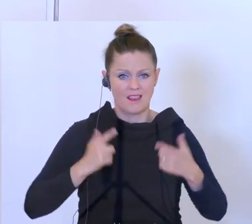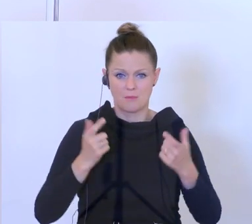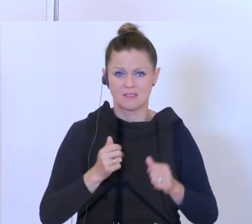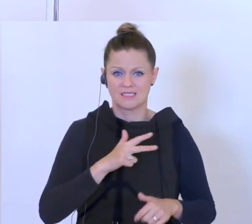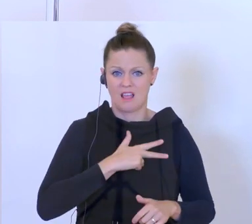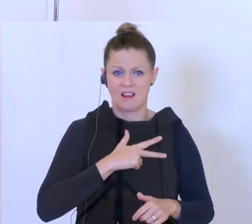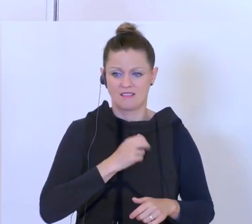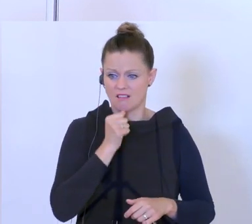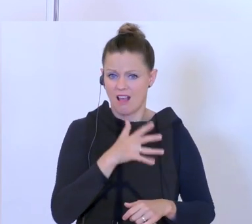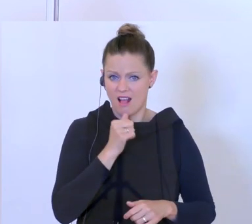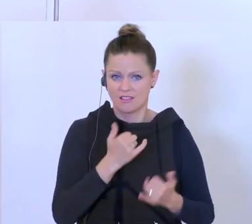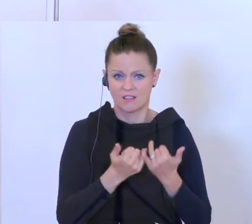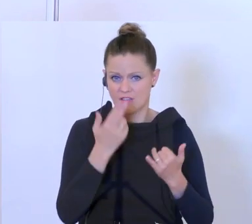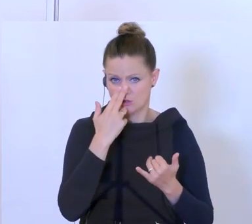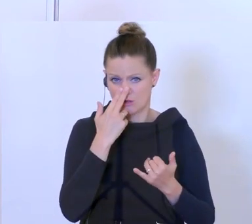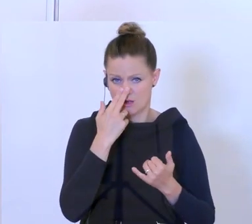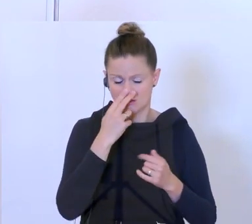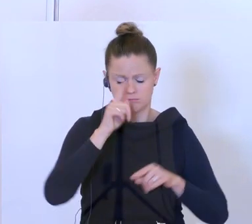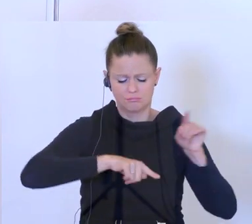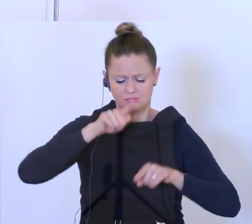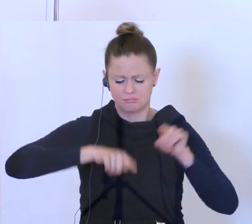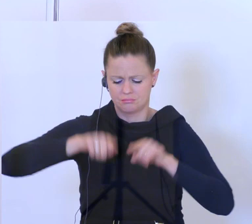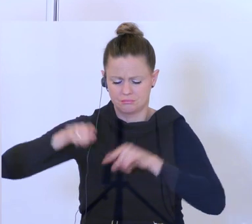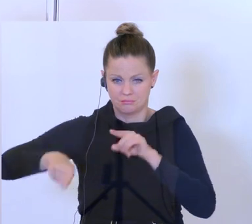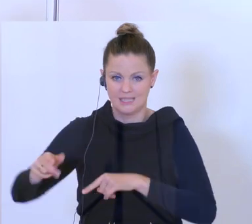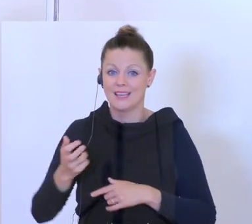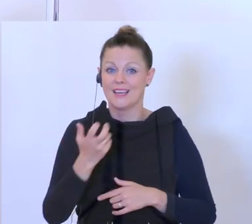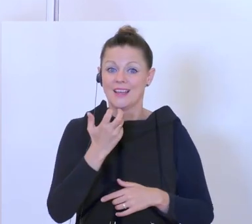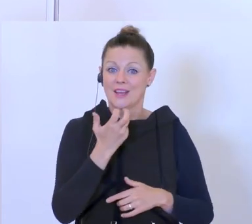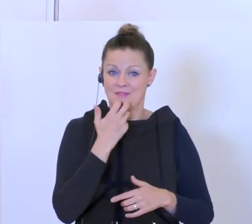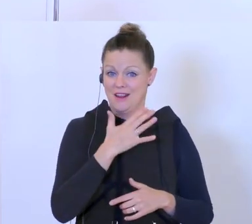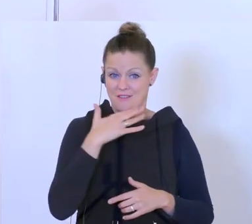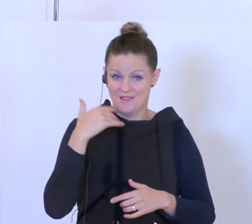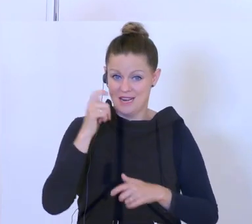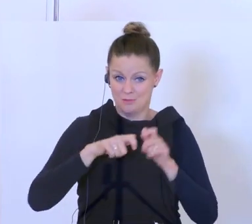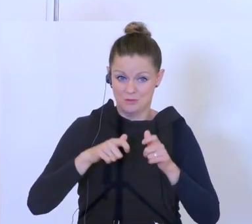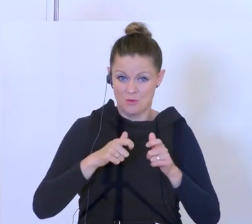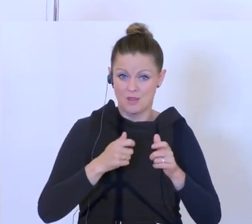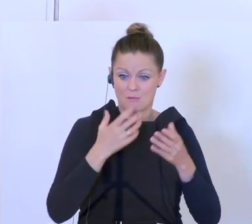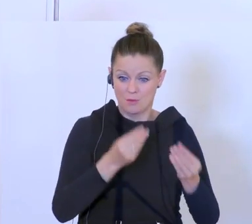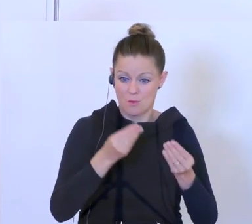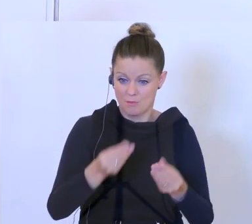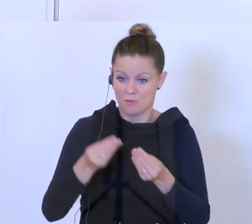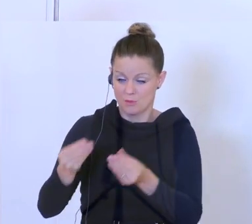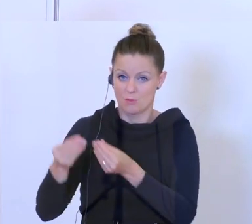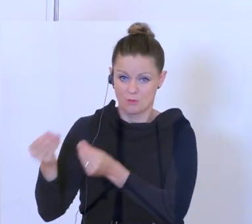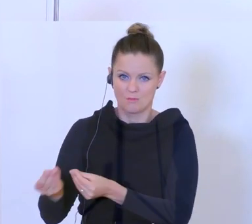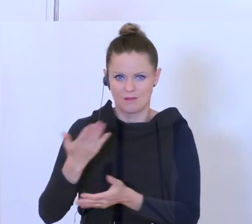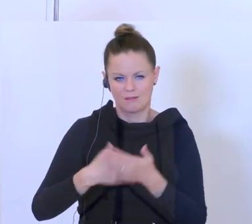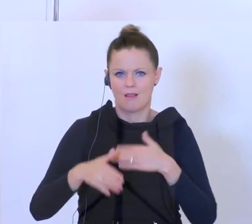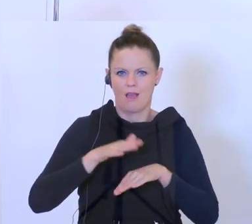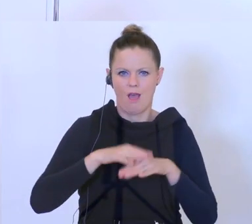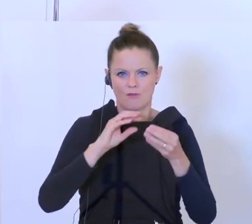unterschiedlicher. Wenn du es möglichst treffsicher machen willst, dann wird schnell einmal eine Spur komplizierter, wie eben das Leben auch machen ist.